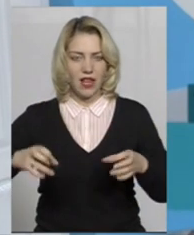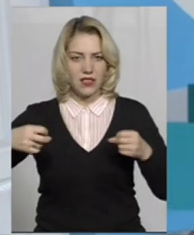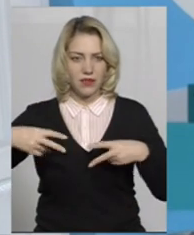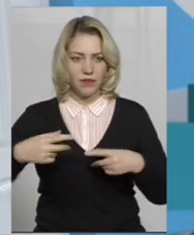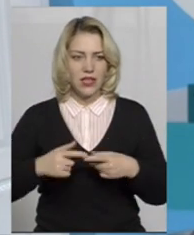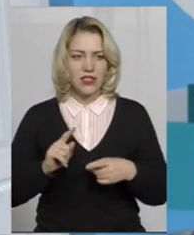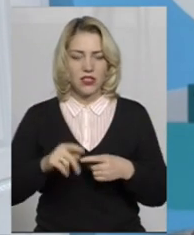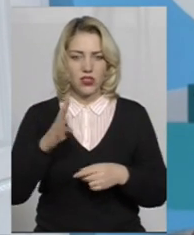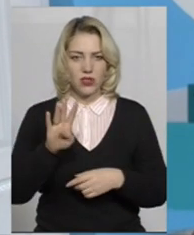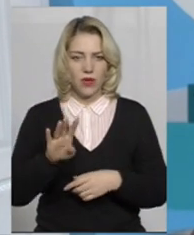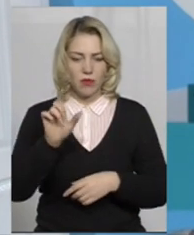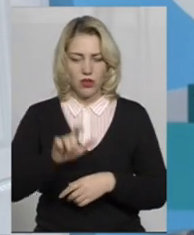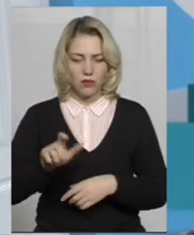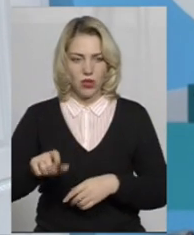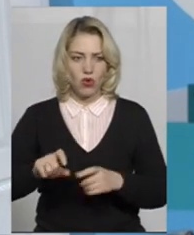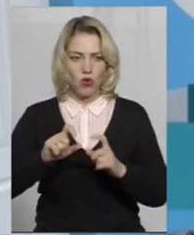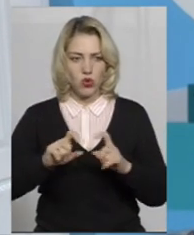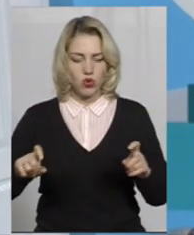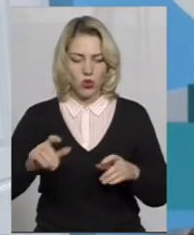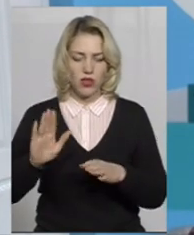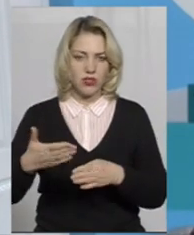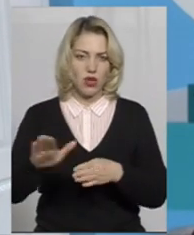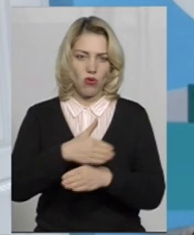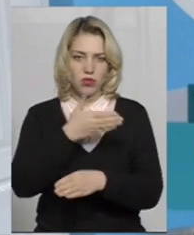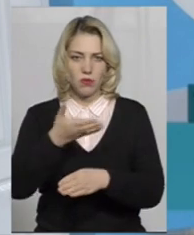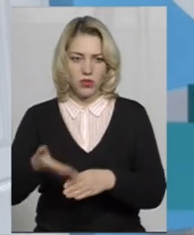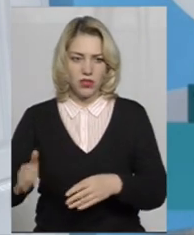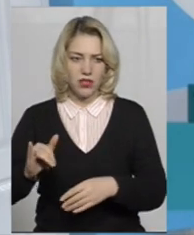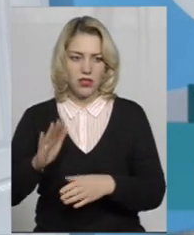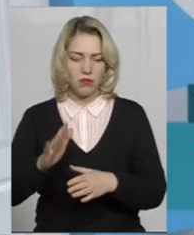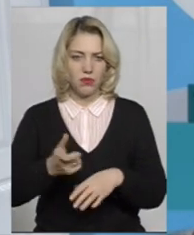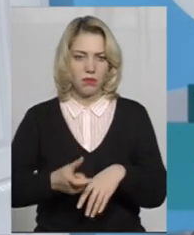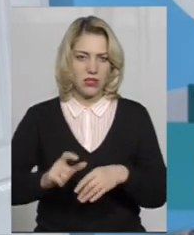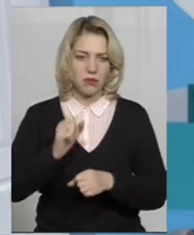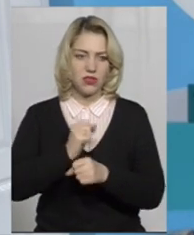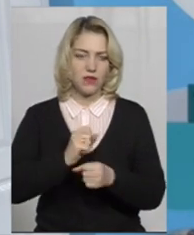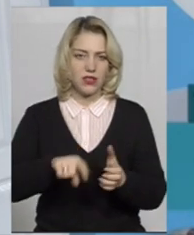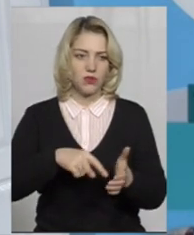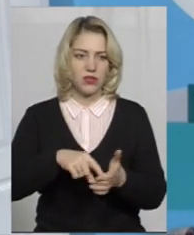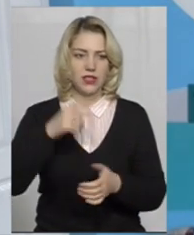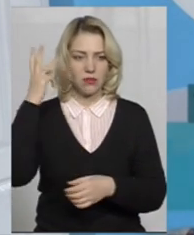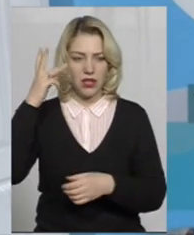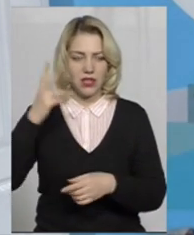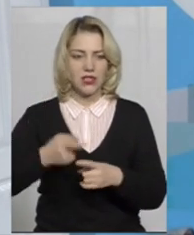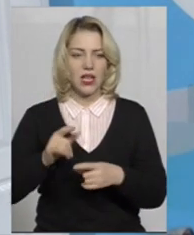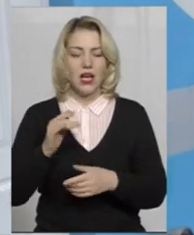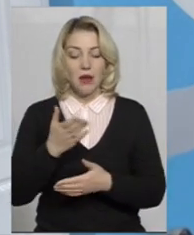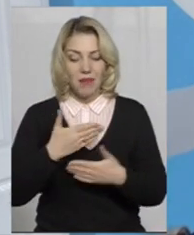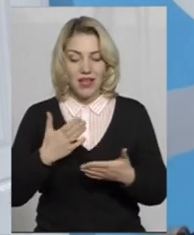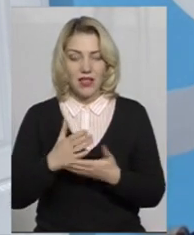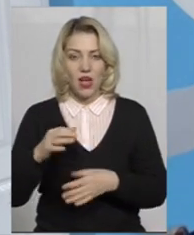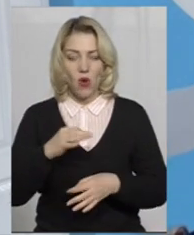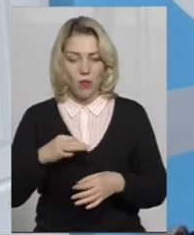чотирма людьми школи в місті розподілені. Ми будемо переважно працювати в місті Хмельницькому, хоча ми обласне управління, але